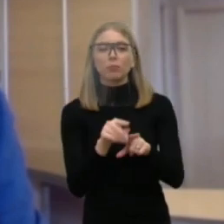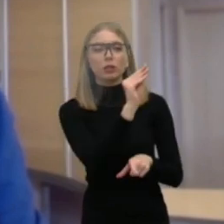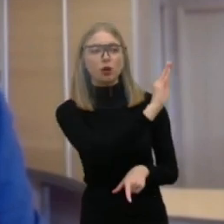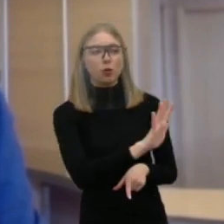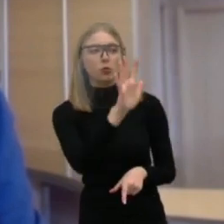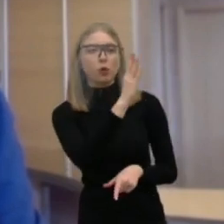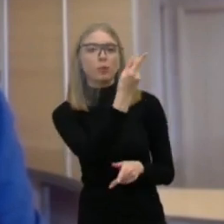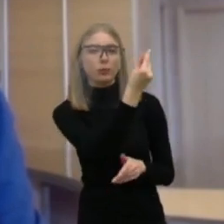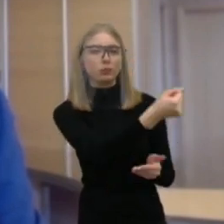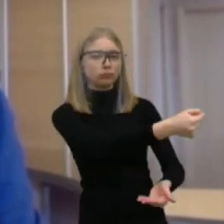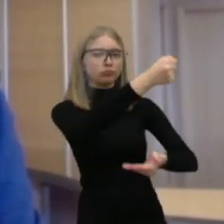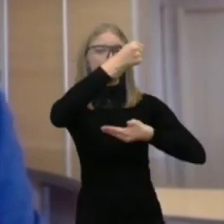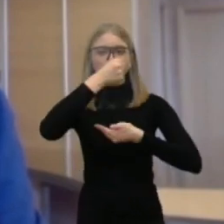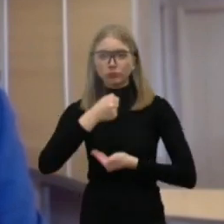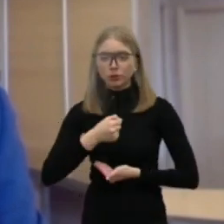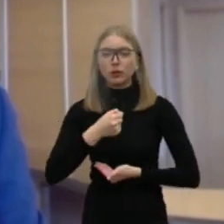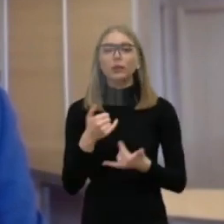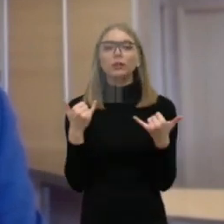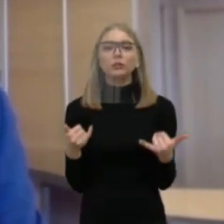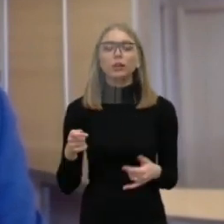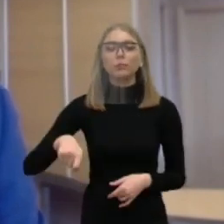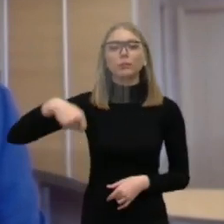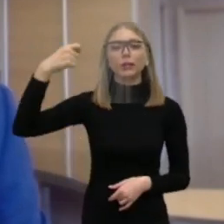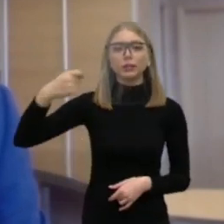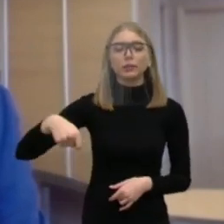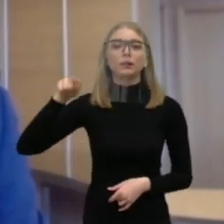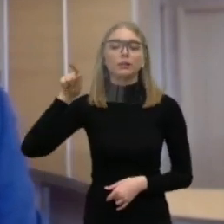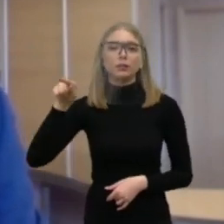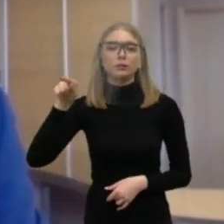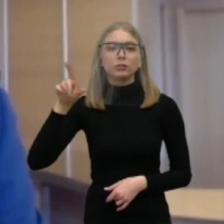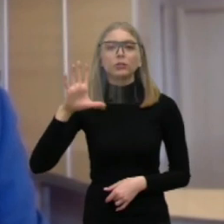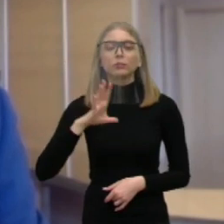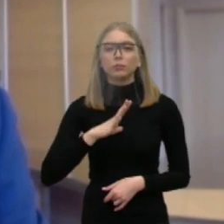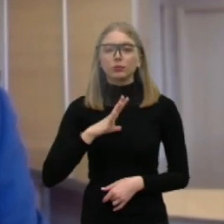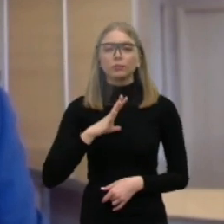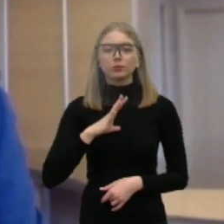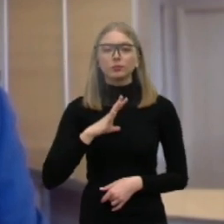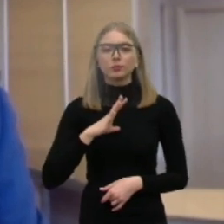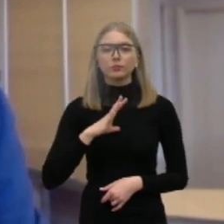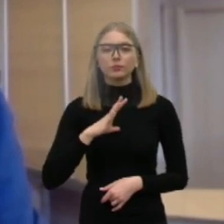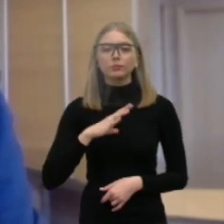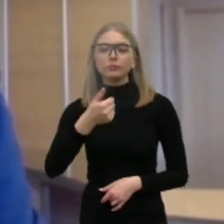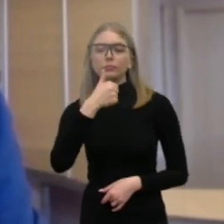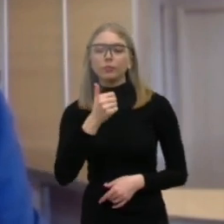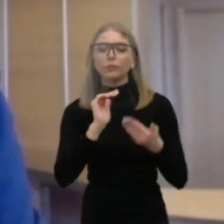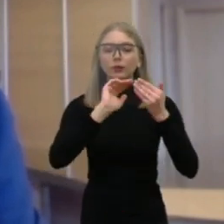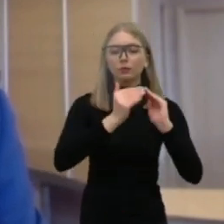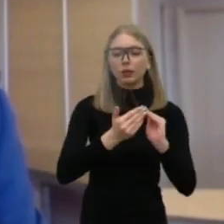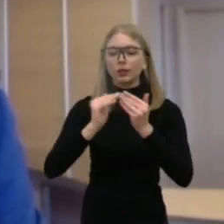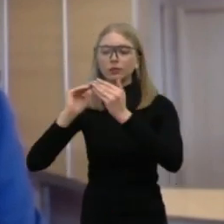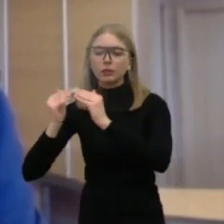prezidentūroje iš tikrųjų iškeltas labai pagristas naugastavimas, kaip mes galime turėti miestus, kuriuose